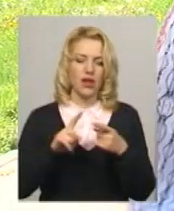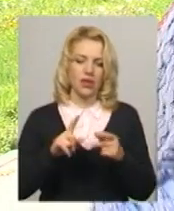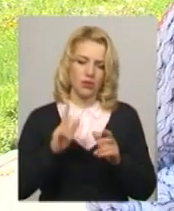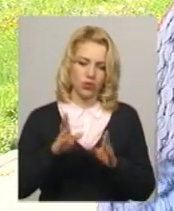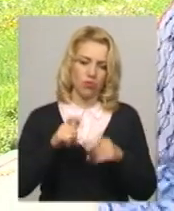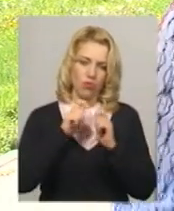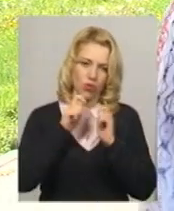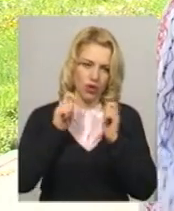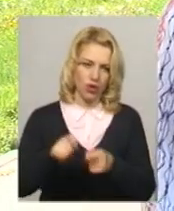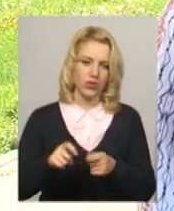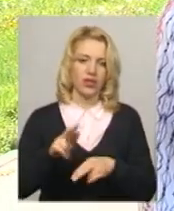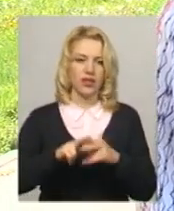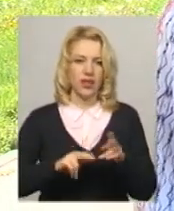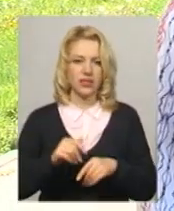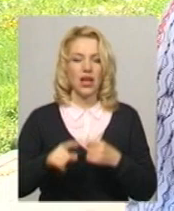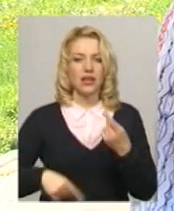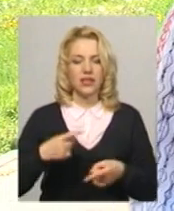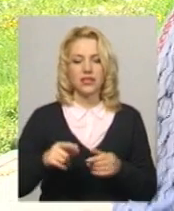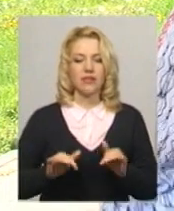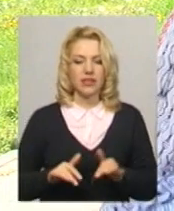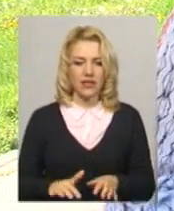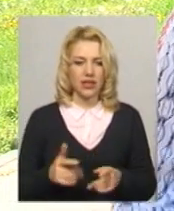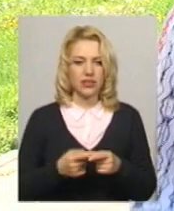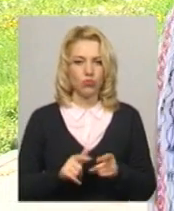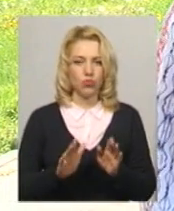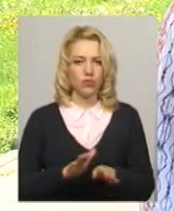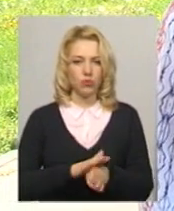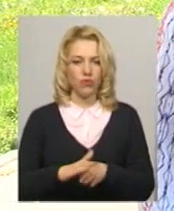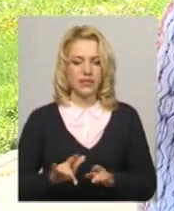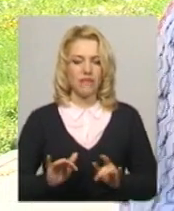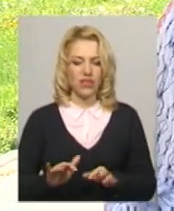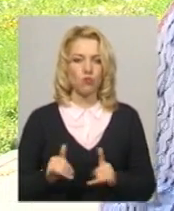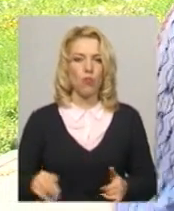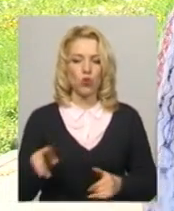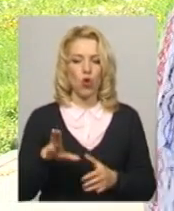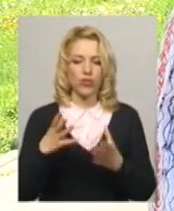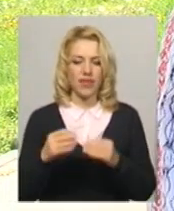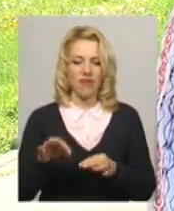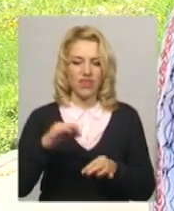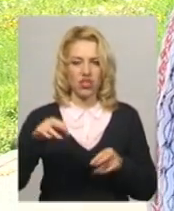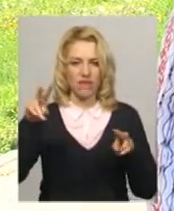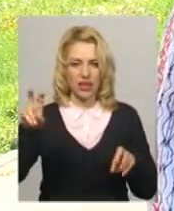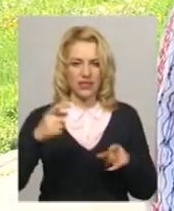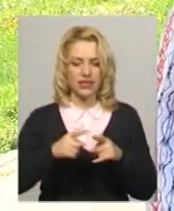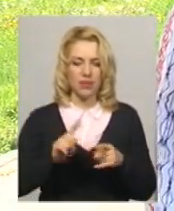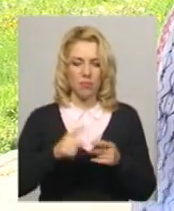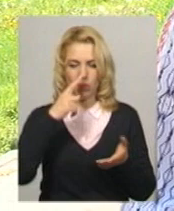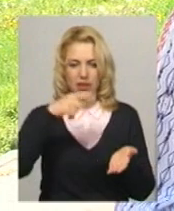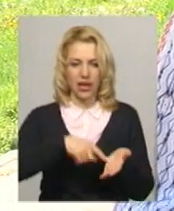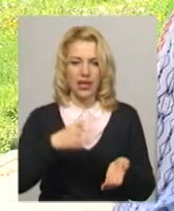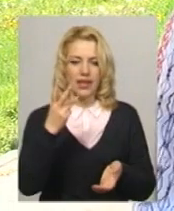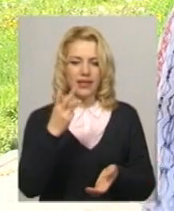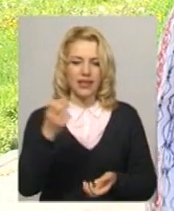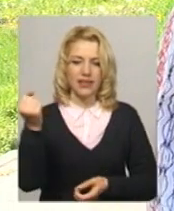також подаруємо настрій. Далі наступний захід – це відбуватиметься флешмоб до дня вишиванки, оскільки свідкування до дня вишиванки припадають на третій